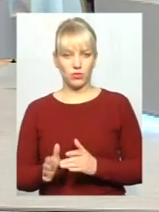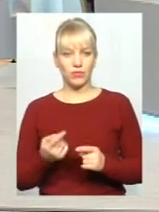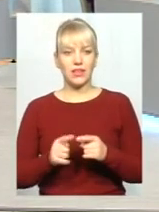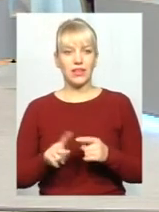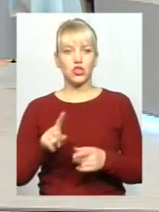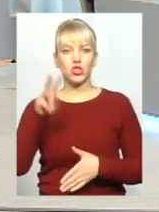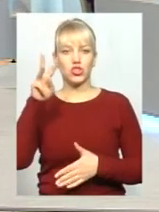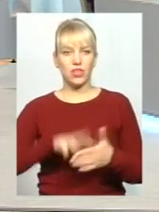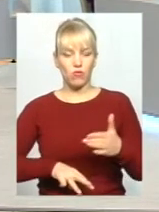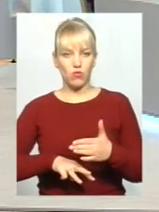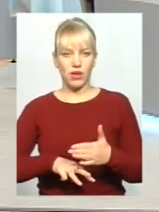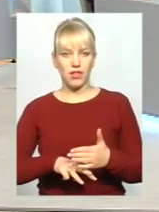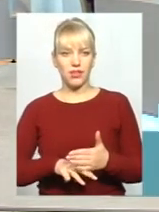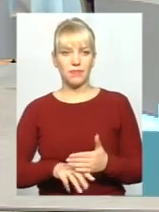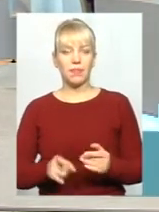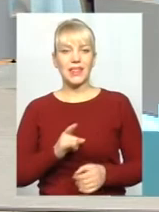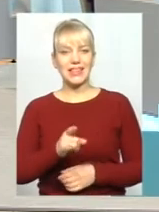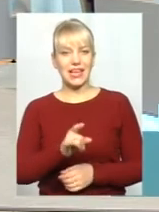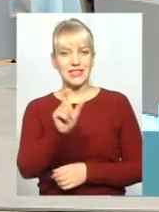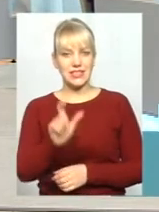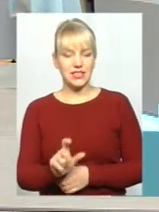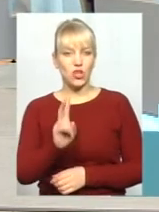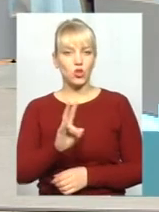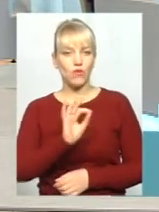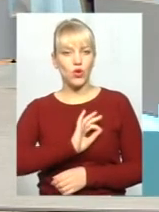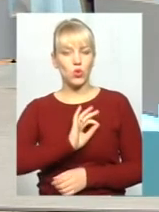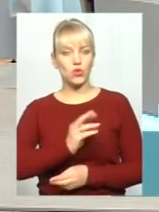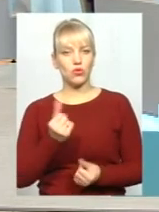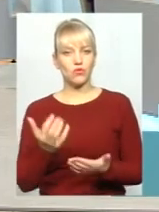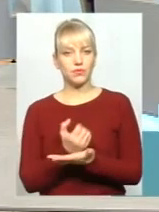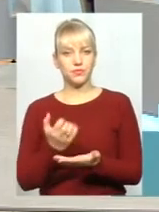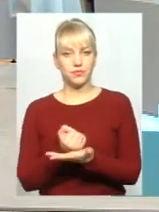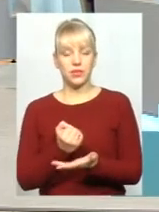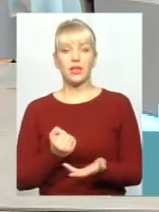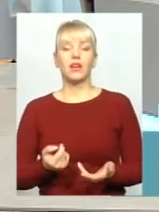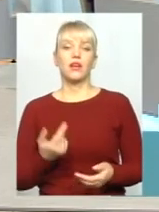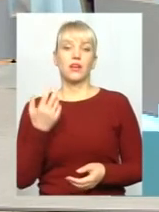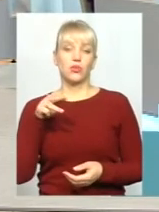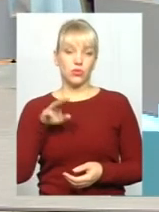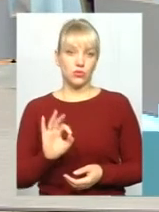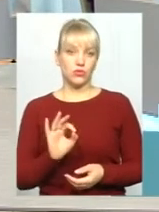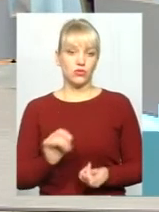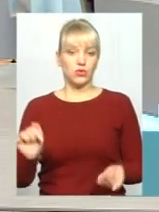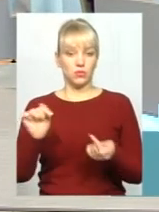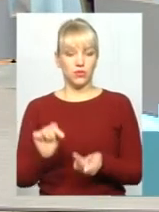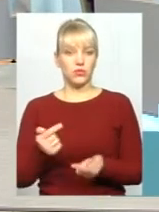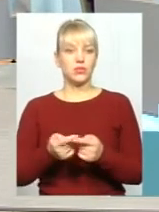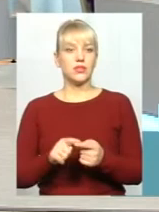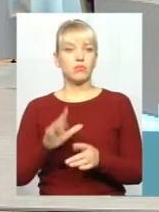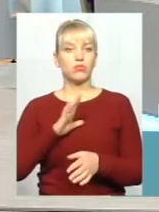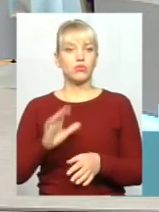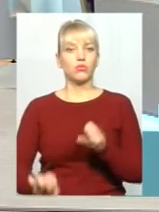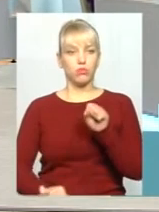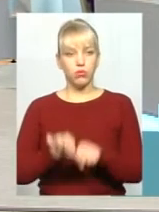оштрафували таксиста, який використовував в комерційних цілях, ну, відповідно, це дійсно було